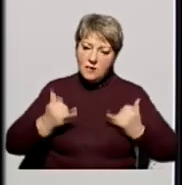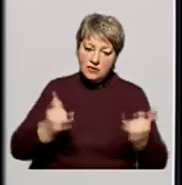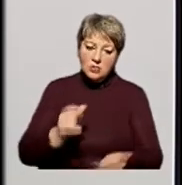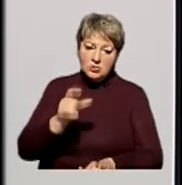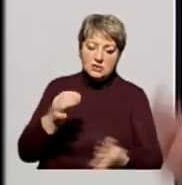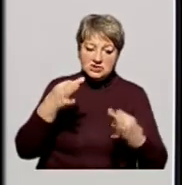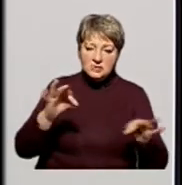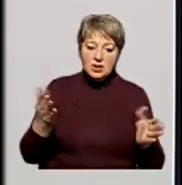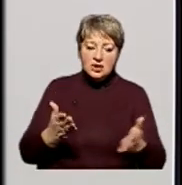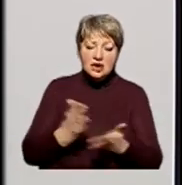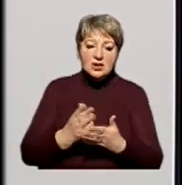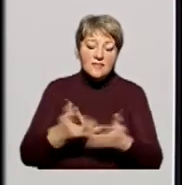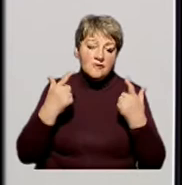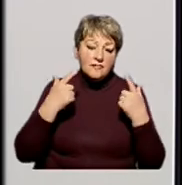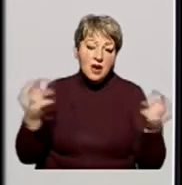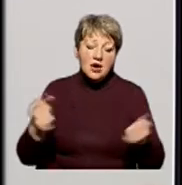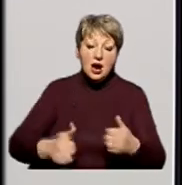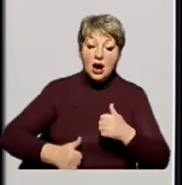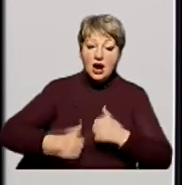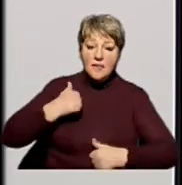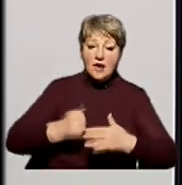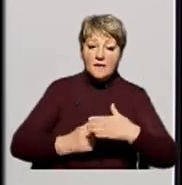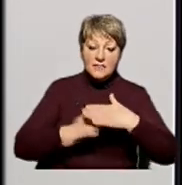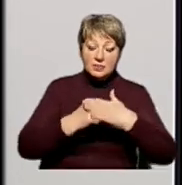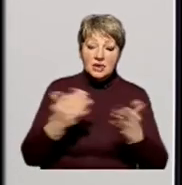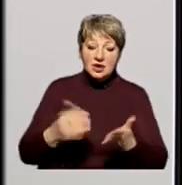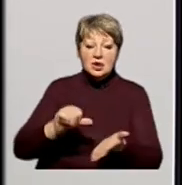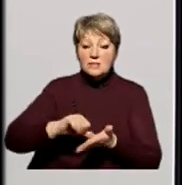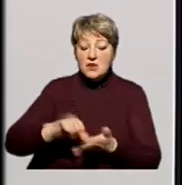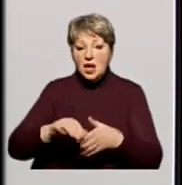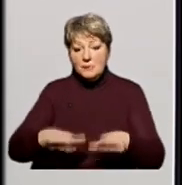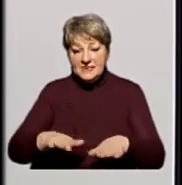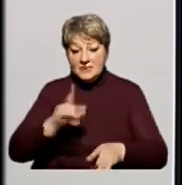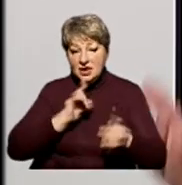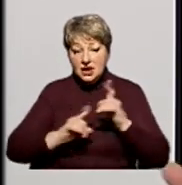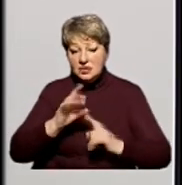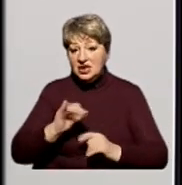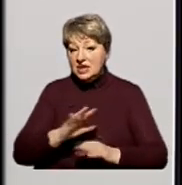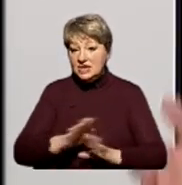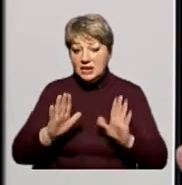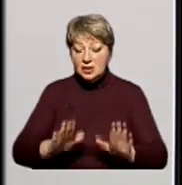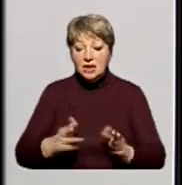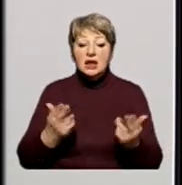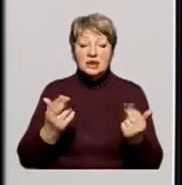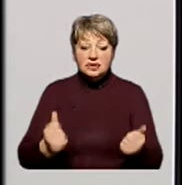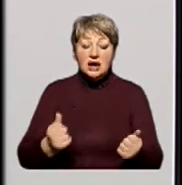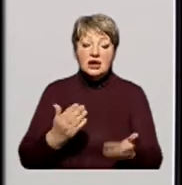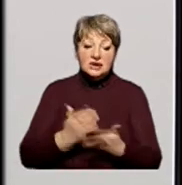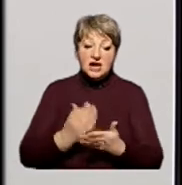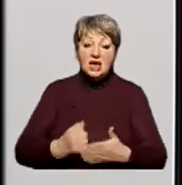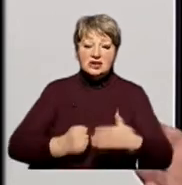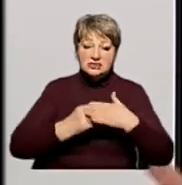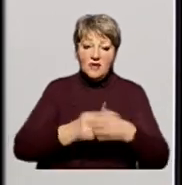«Свободі», які мають величезний авторитет в своїх громадах, і які зараз представляють їх і в місцевих радах, і не тільки. І, до речі, звичайно, в основі лежать